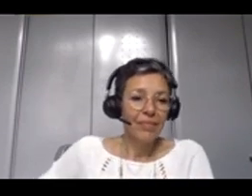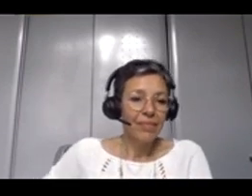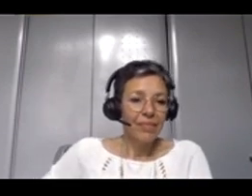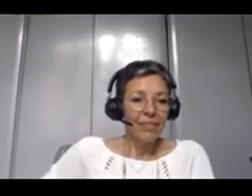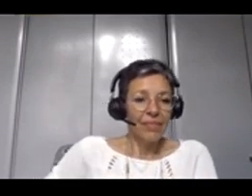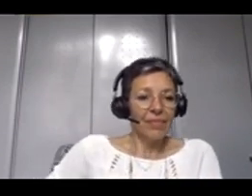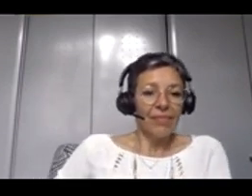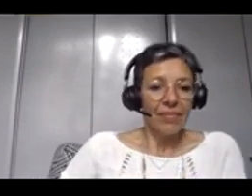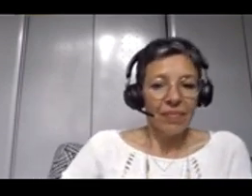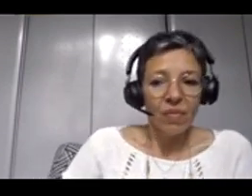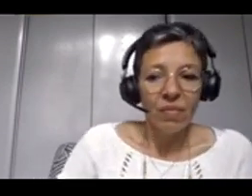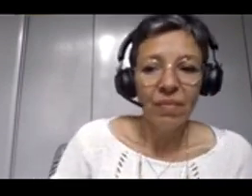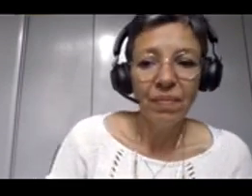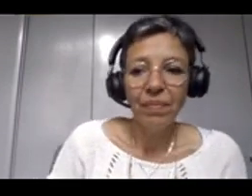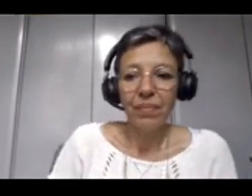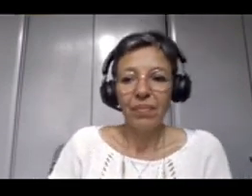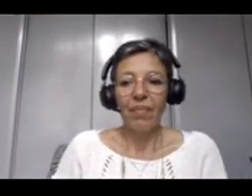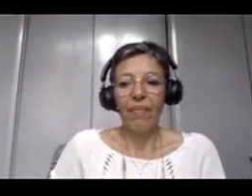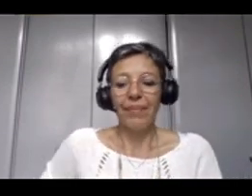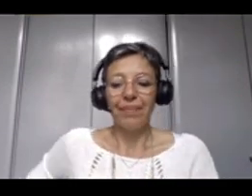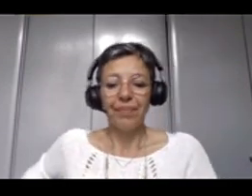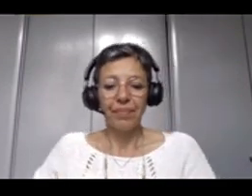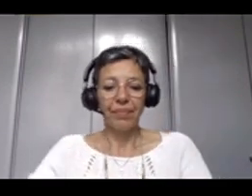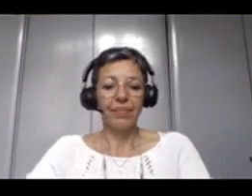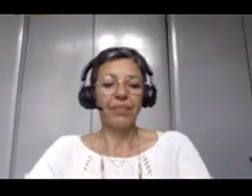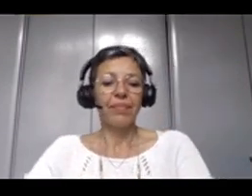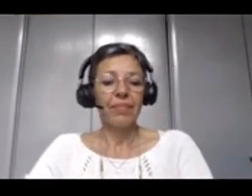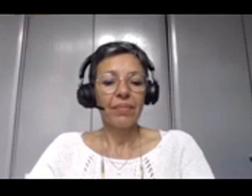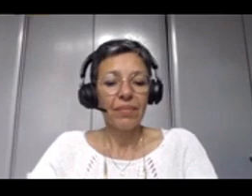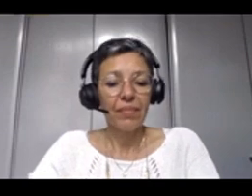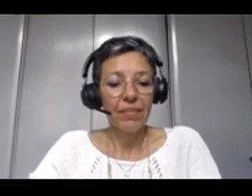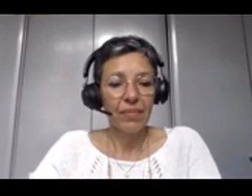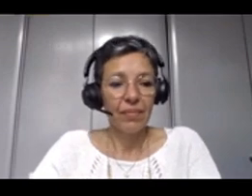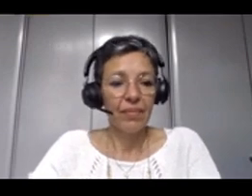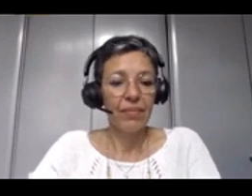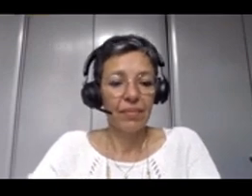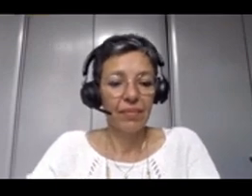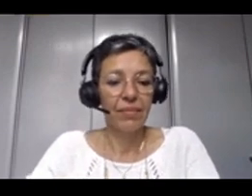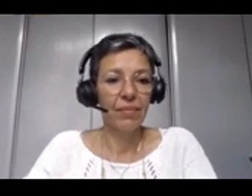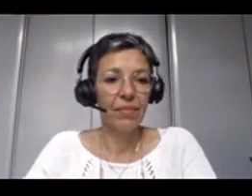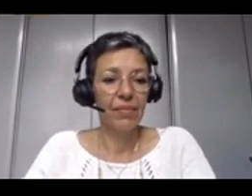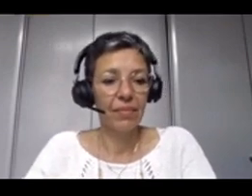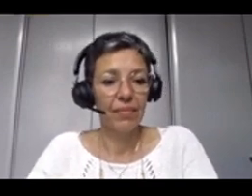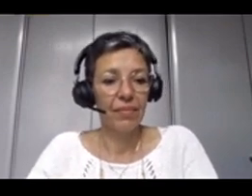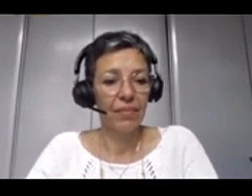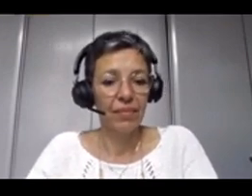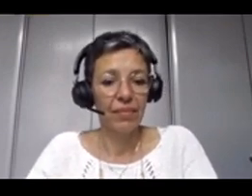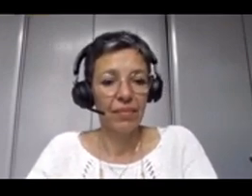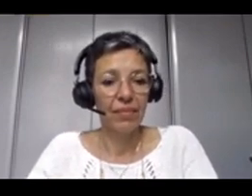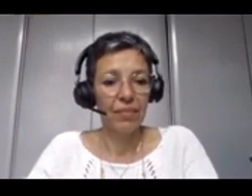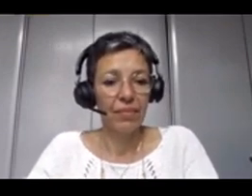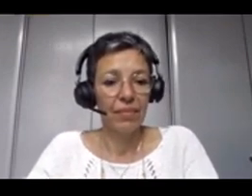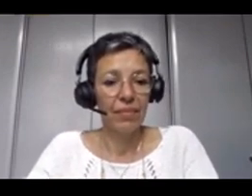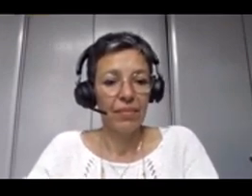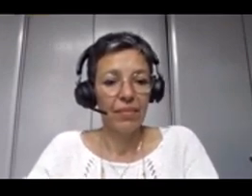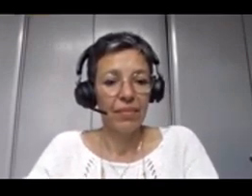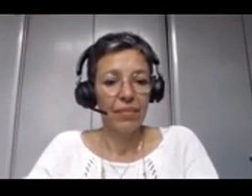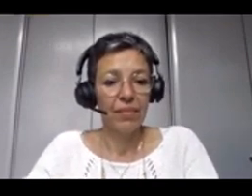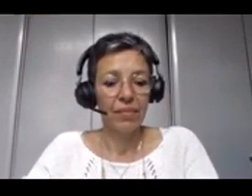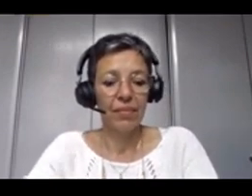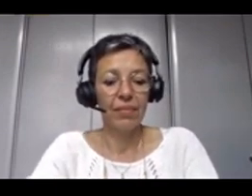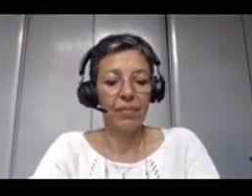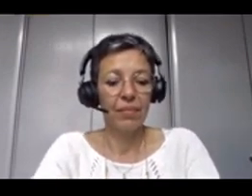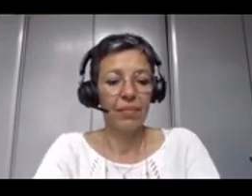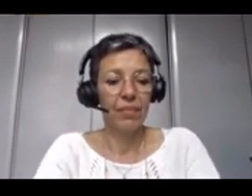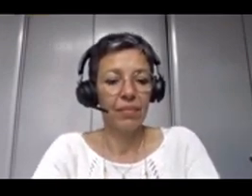nos produits, puisque à la fois un produit industriel ou un ouvrage plus large qui peut être un bâtiment, vont être porteurs de propriétés qui vont être créés, à créer,